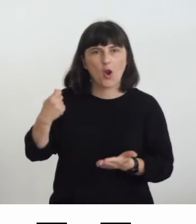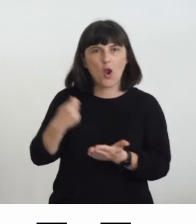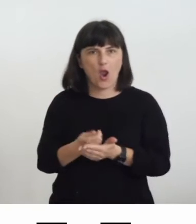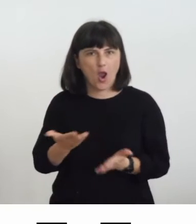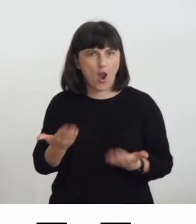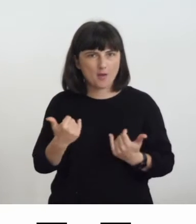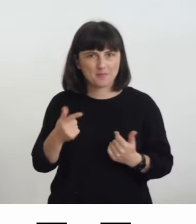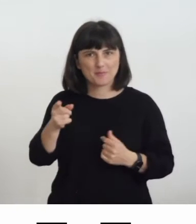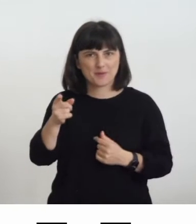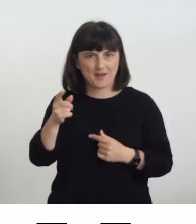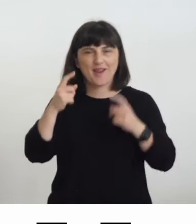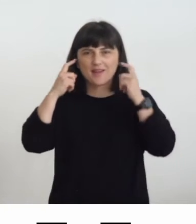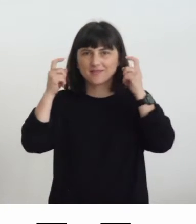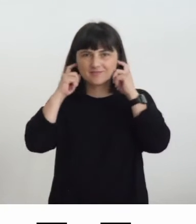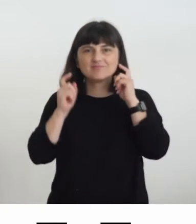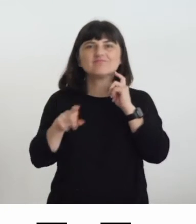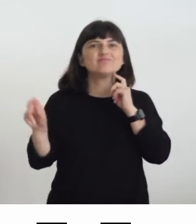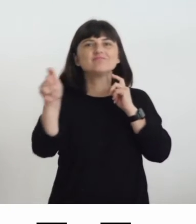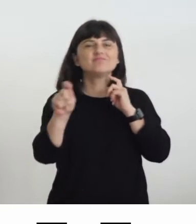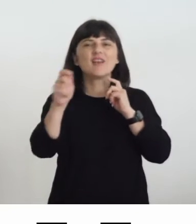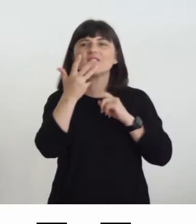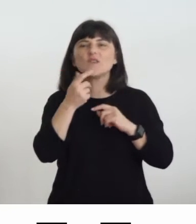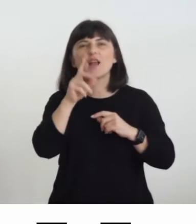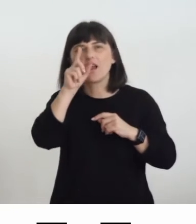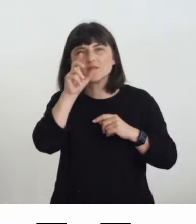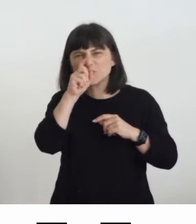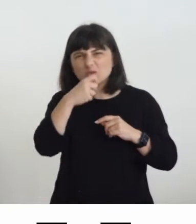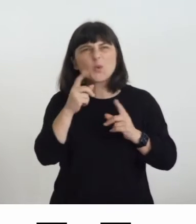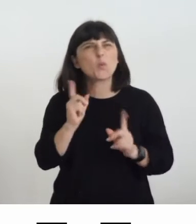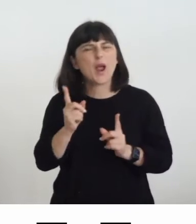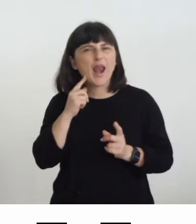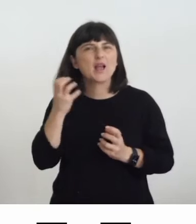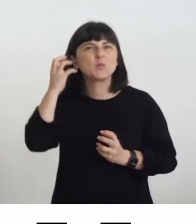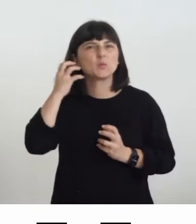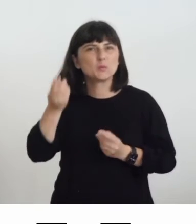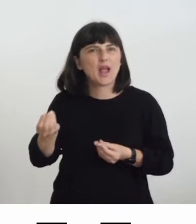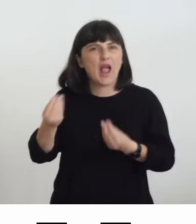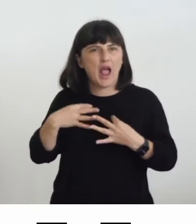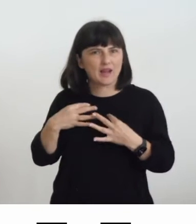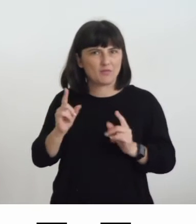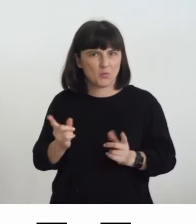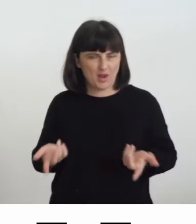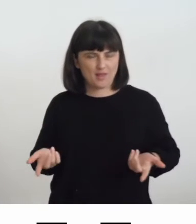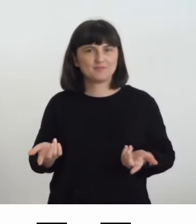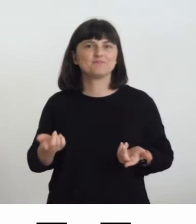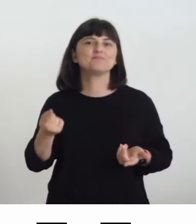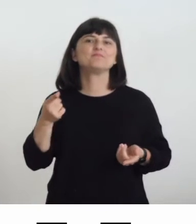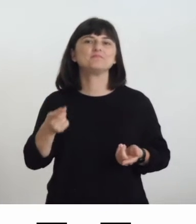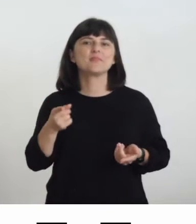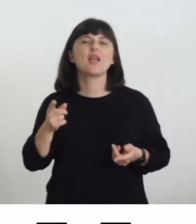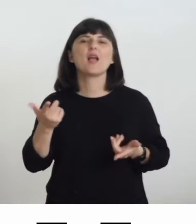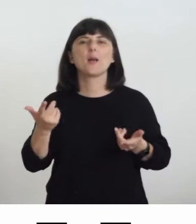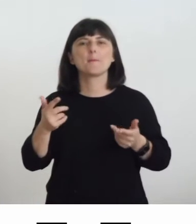varie superfici e quindi per dirvi come i modi di esplorare